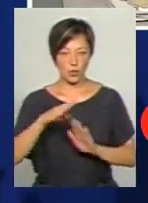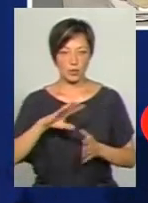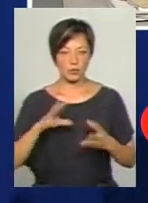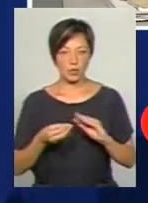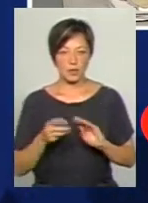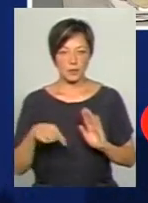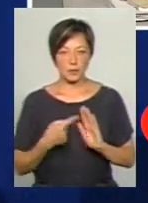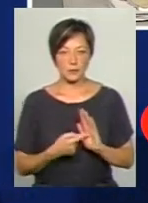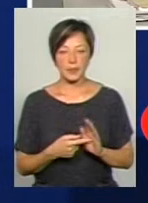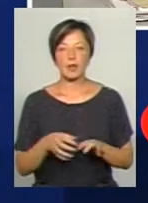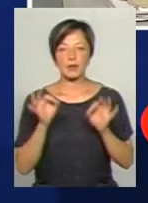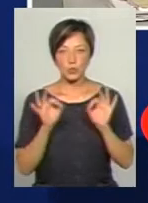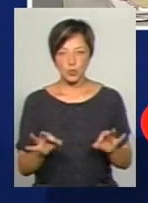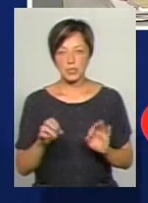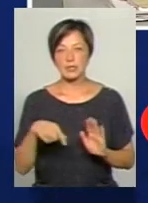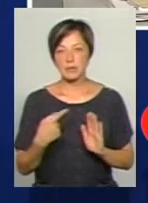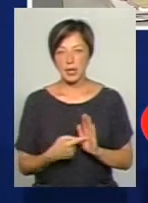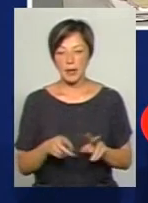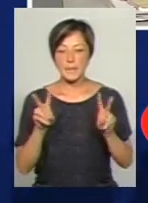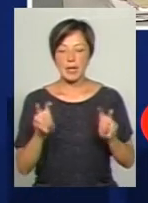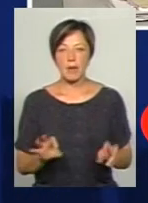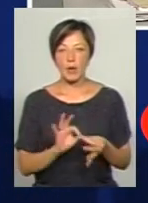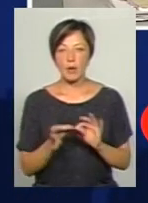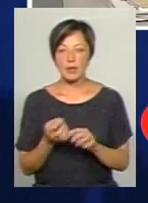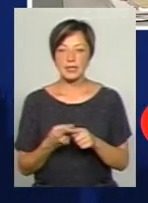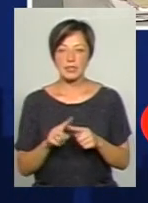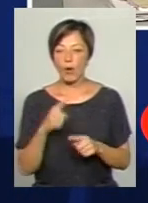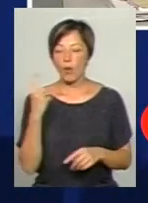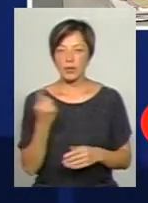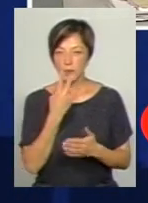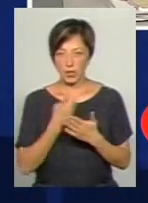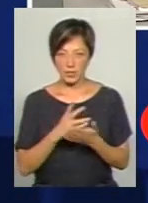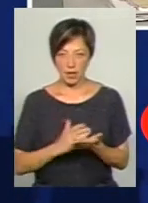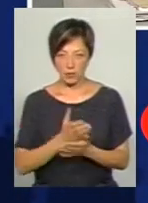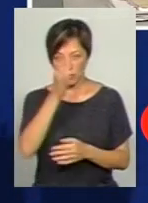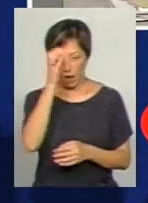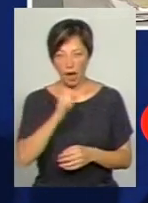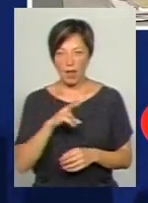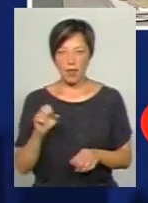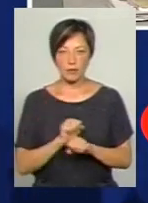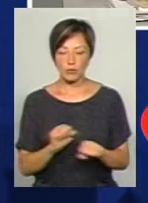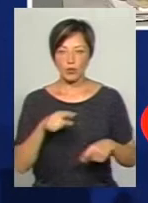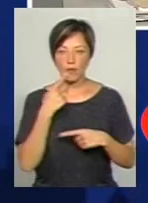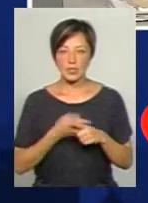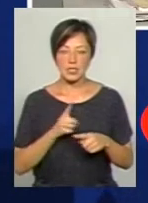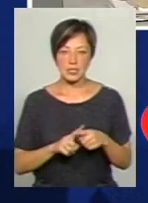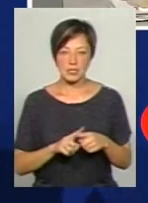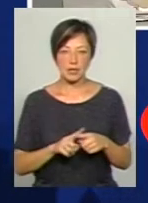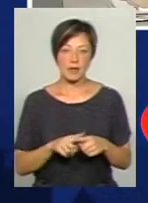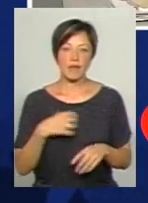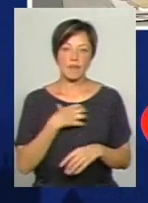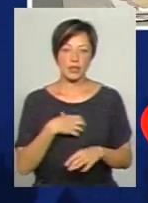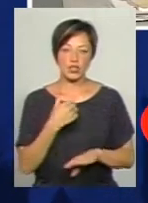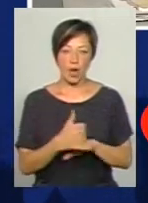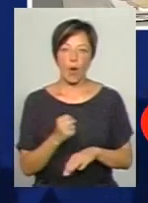Дякую, дуже слушне запитання. Предметні олімпіади – це є одним із показником якісті освіти, але не можна його говорити, що це там вирішальне.